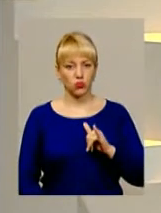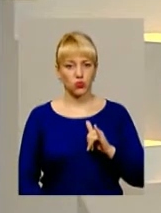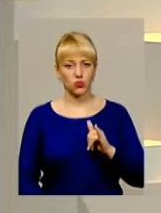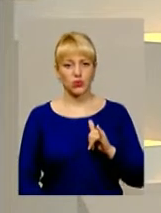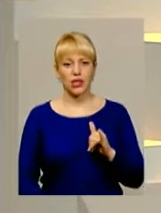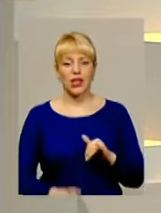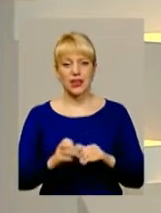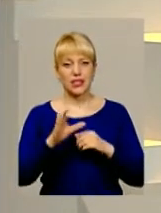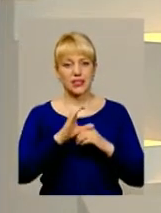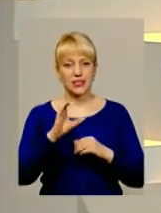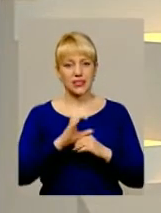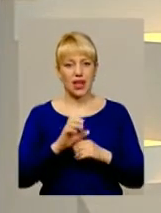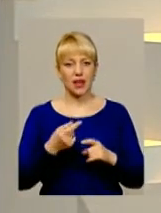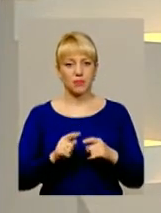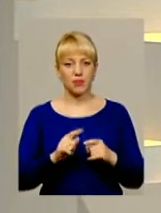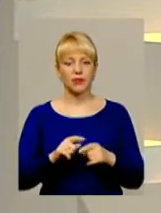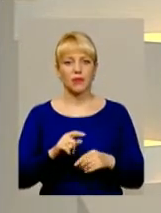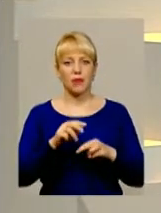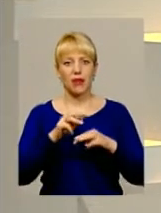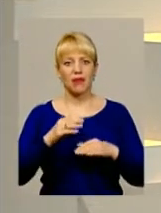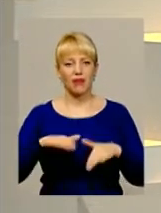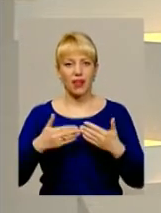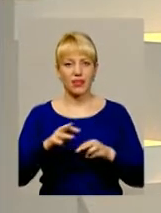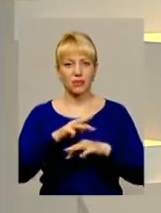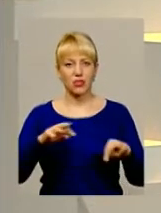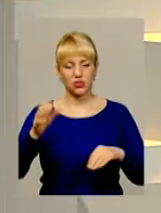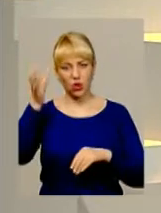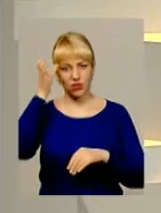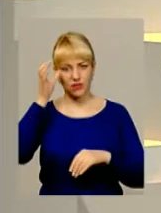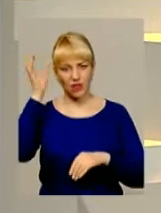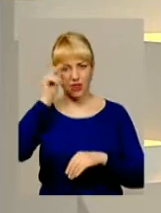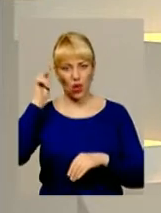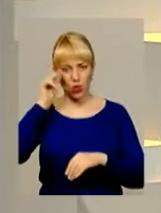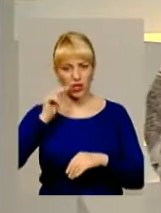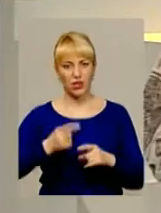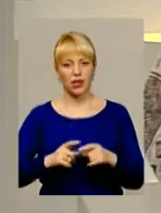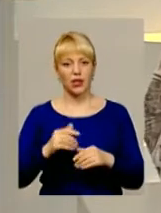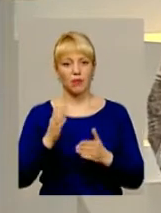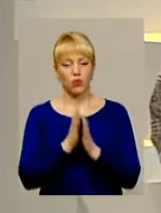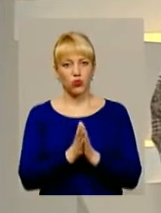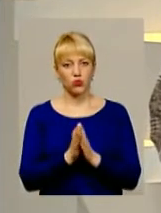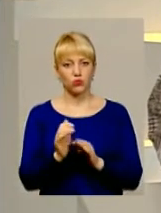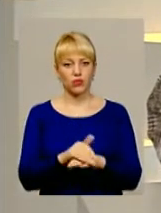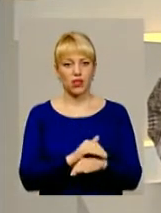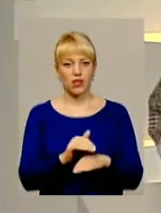На скайп-зв'язку Голда Виноградська, радник міністра освіти і науки. Прошу, будь ласка.